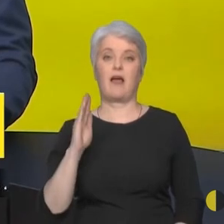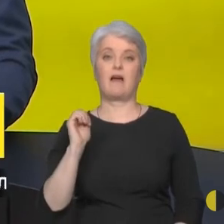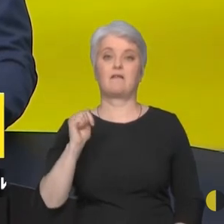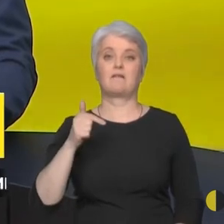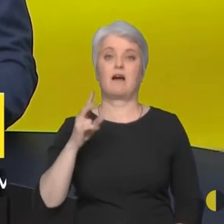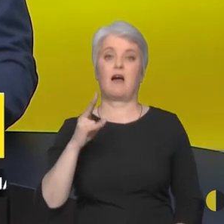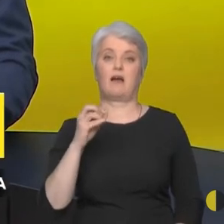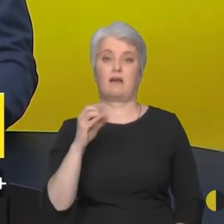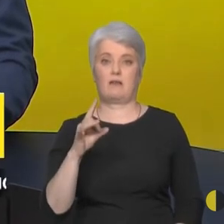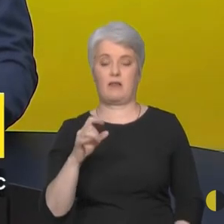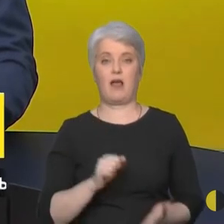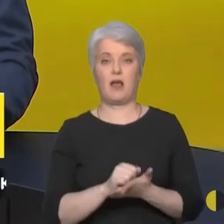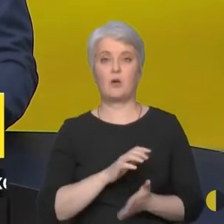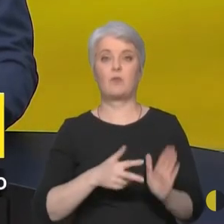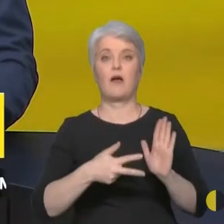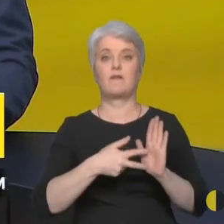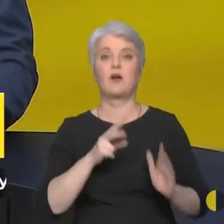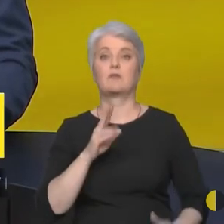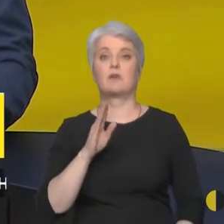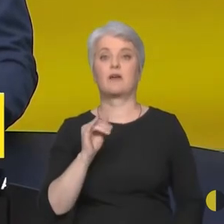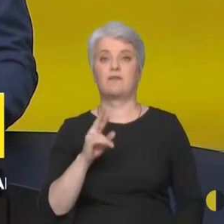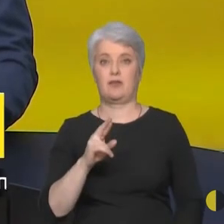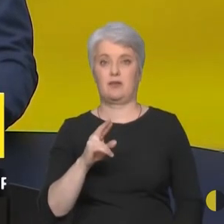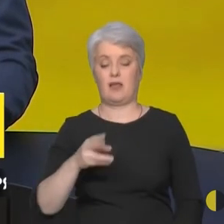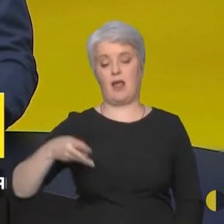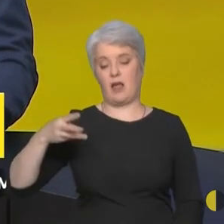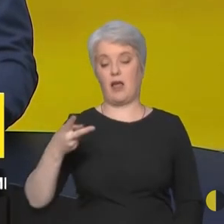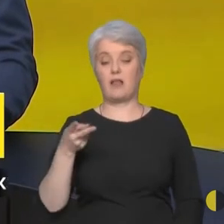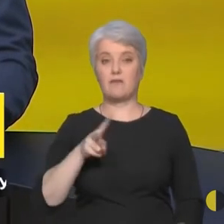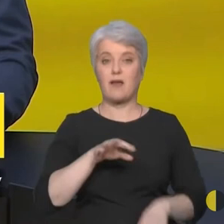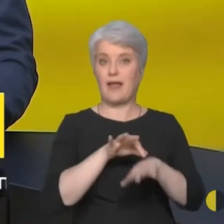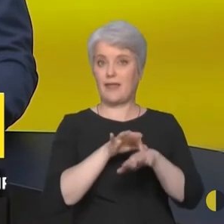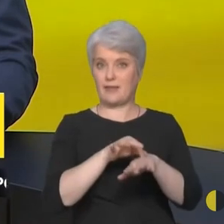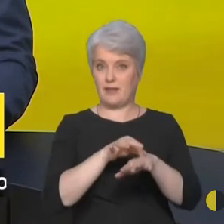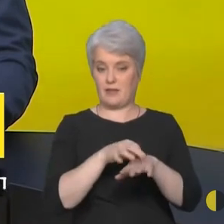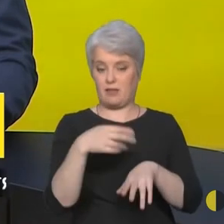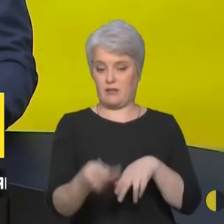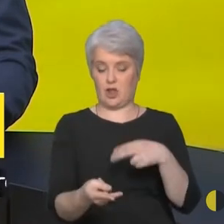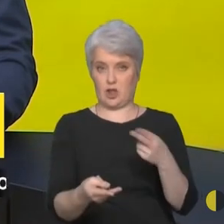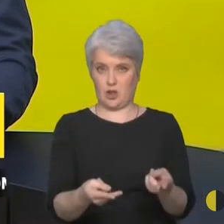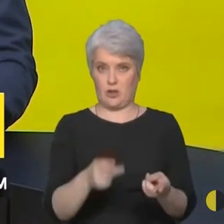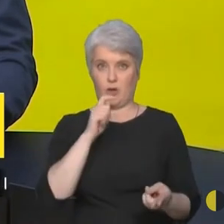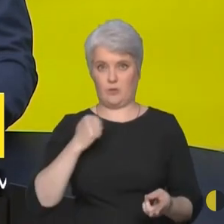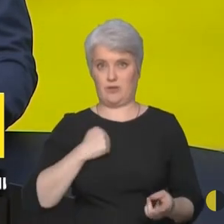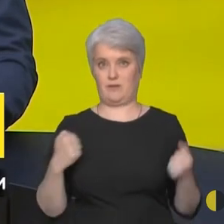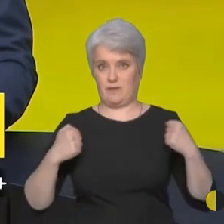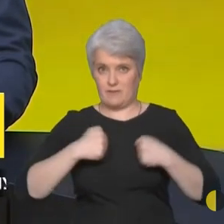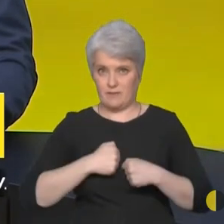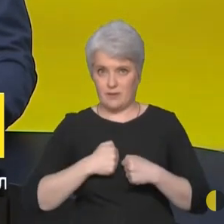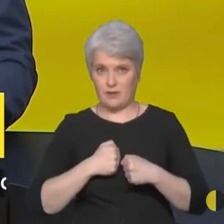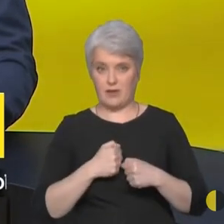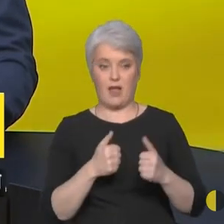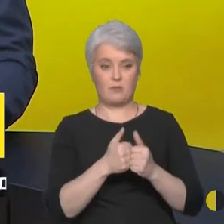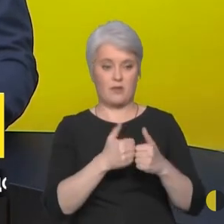соціальних мережах 8 квітня. У кадрі два тіла українських військовиків, що лежать на землі поряд із розтрущеною